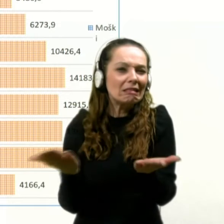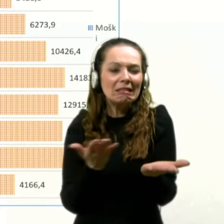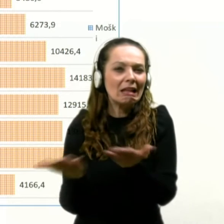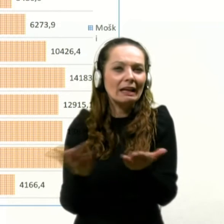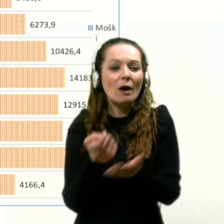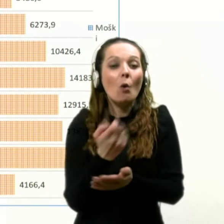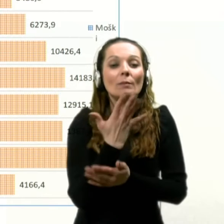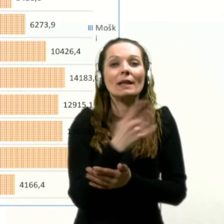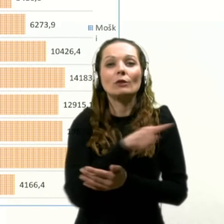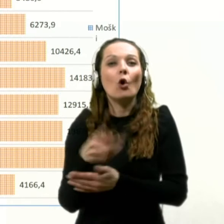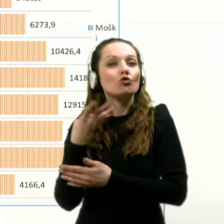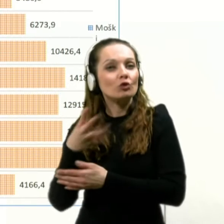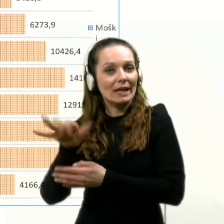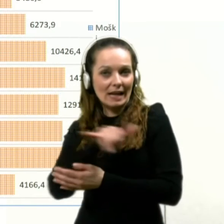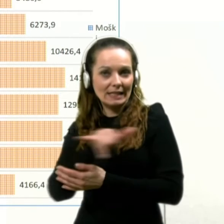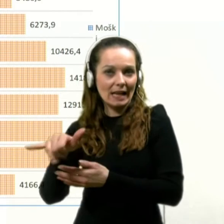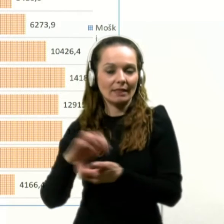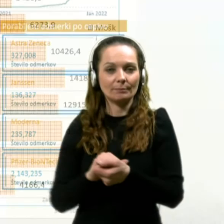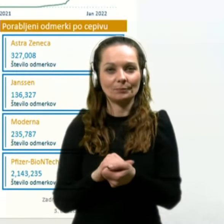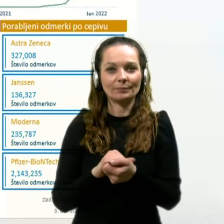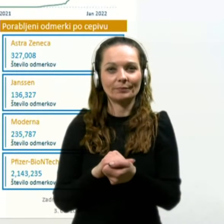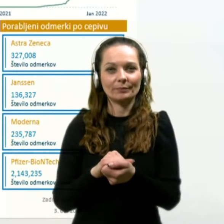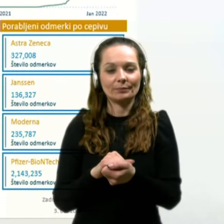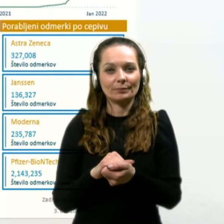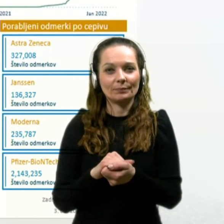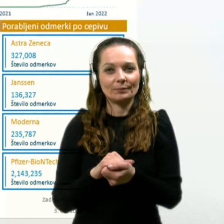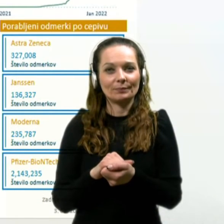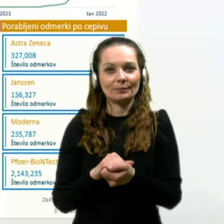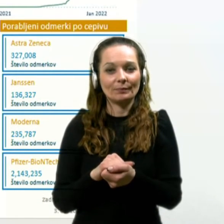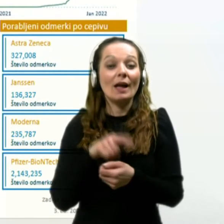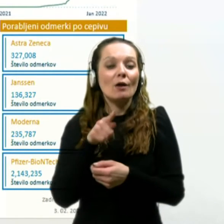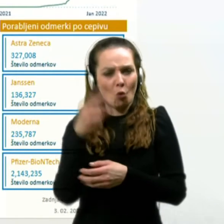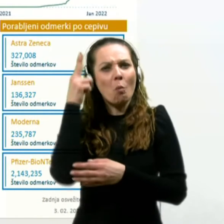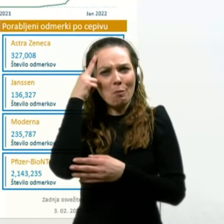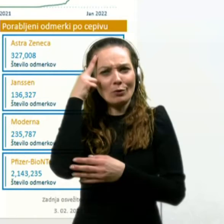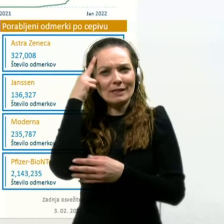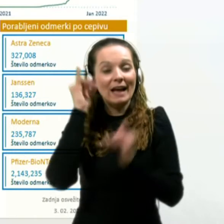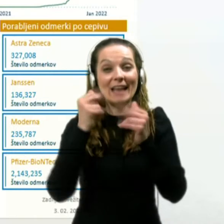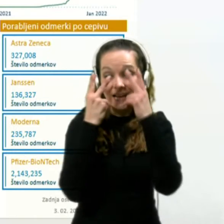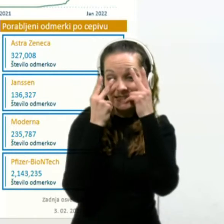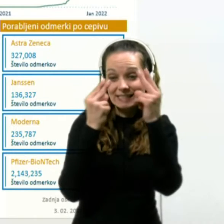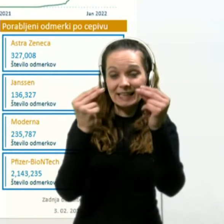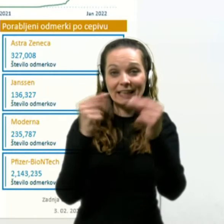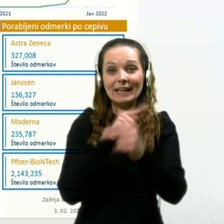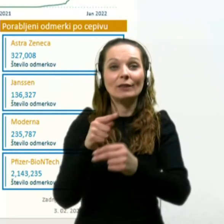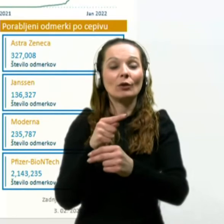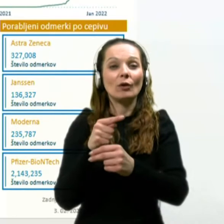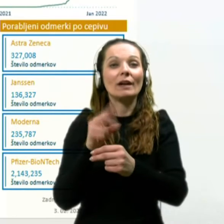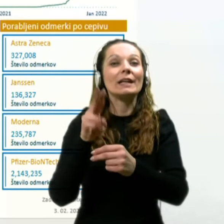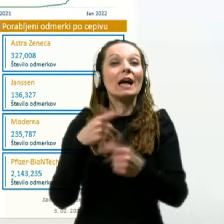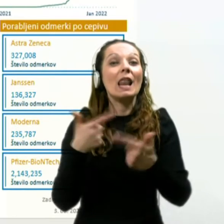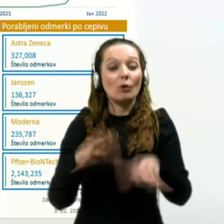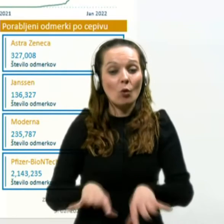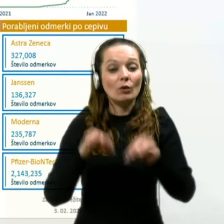5 do 14 let. To poznate slika, ki jo dostopna na spletni